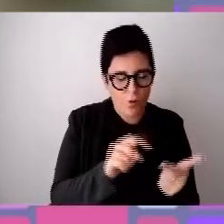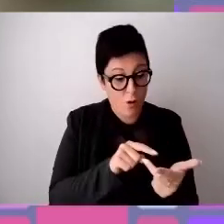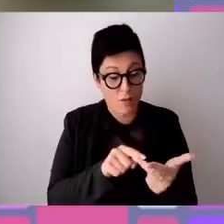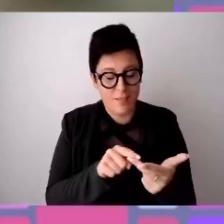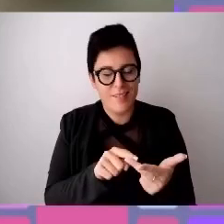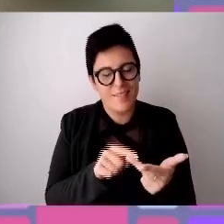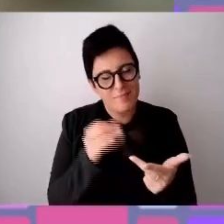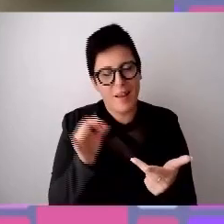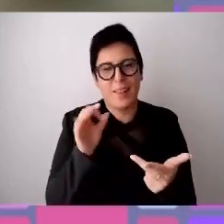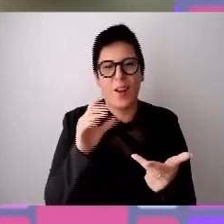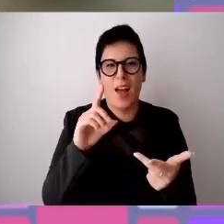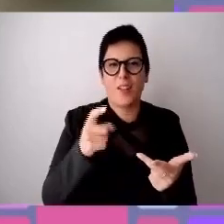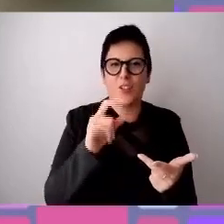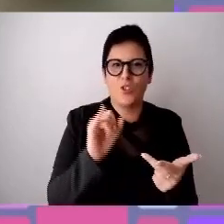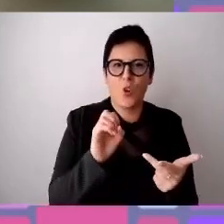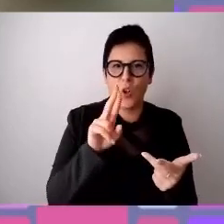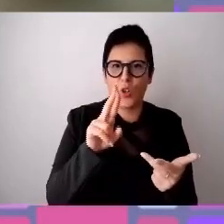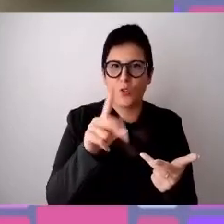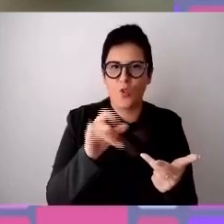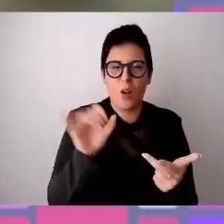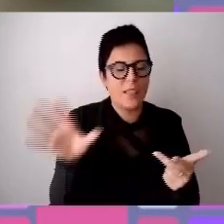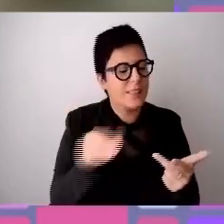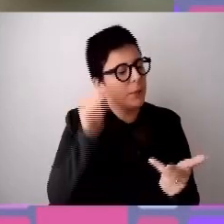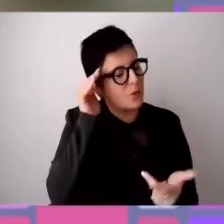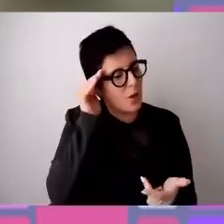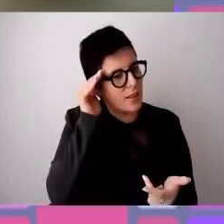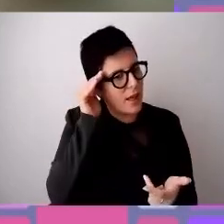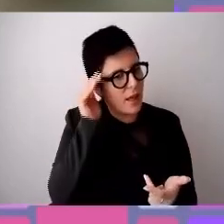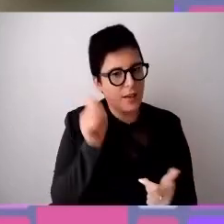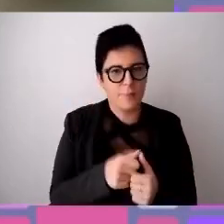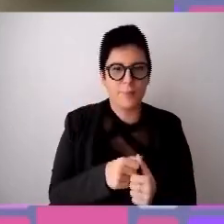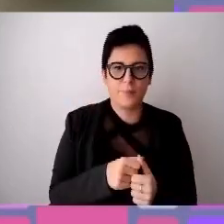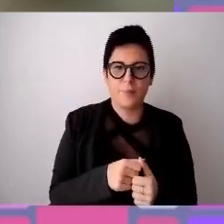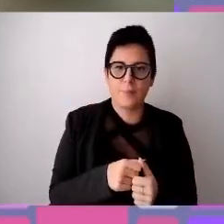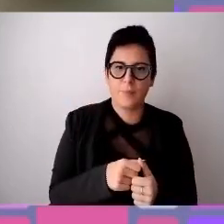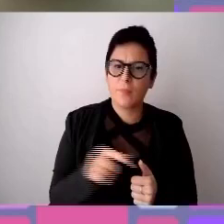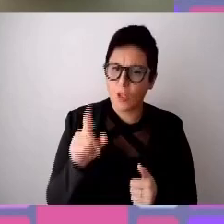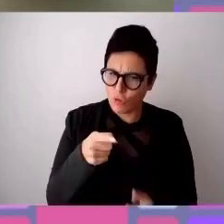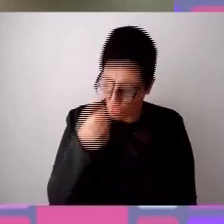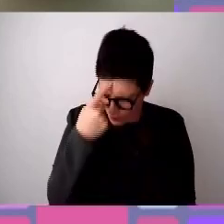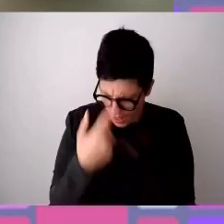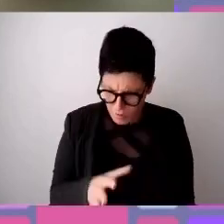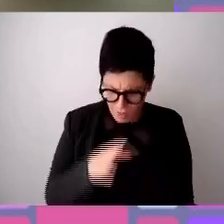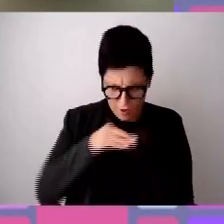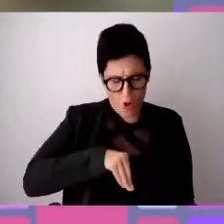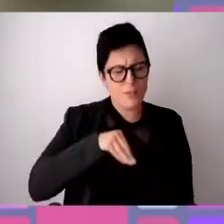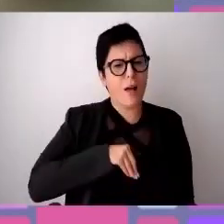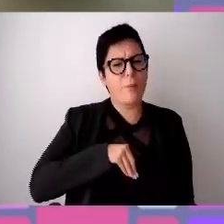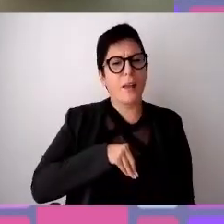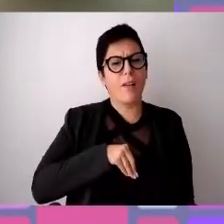ascoltiamo. Poi come dice come spiegava anche molto bene Giorgio lui sapeva cosa voleva fare si è